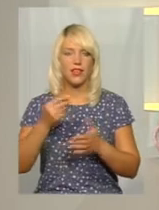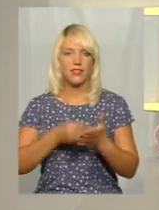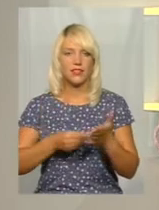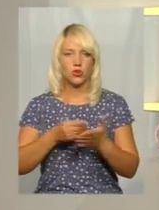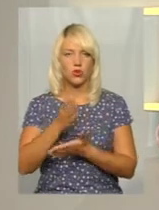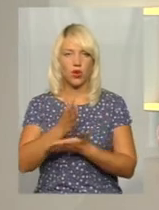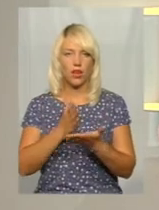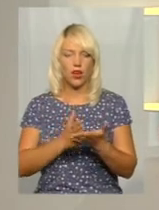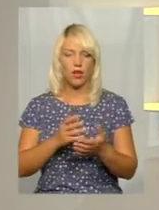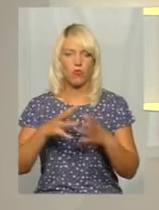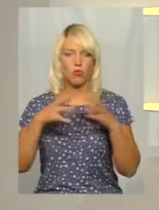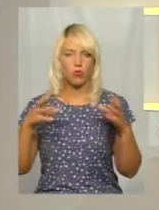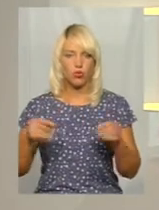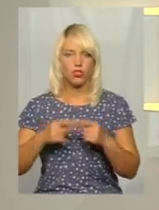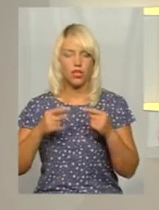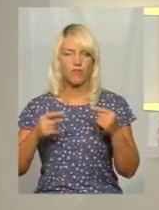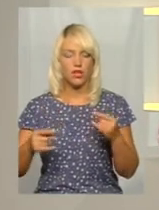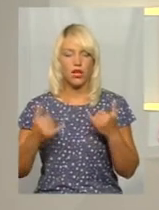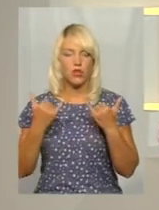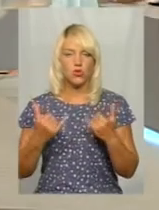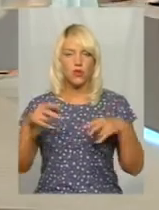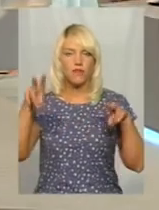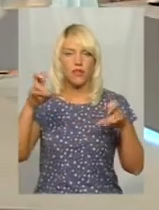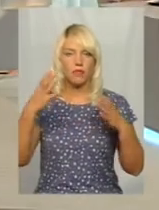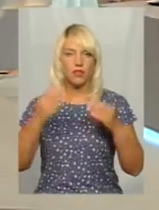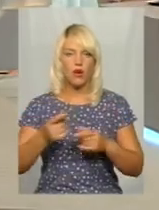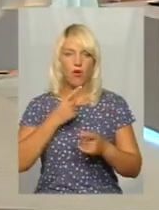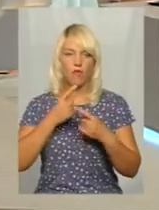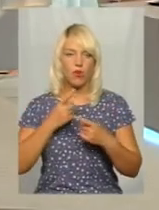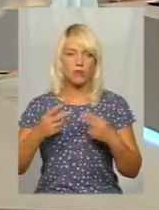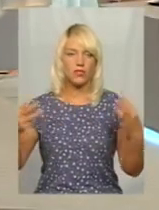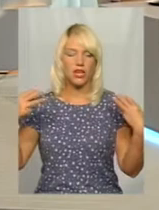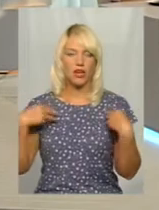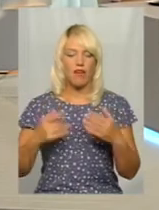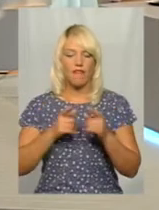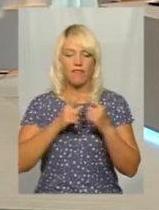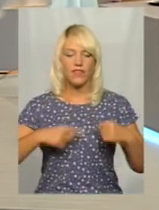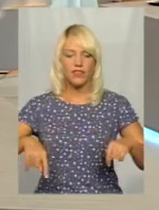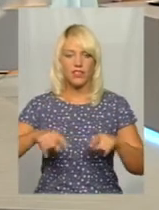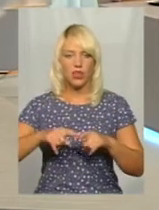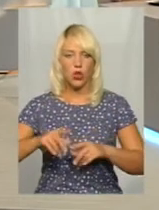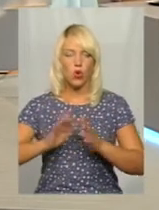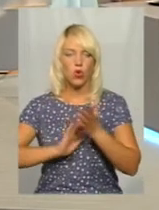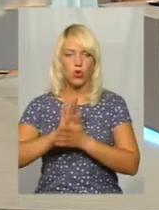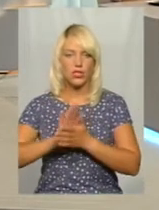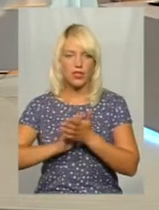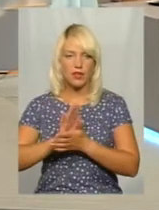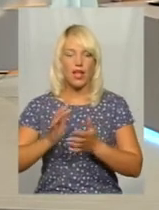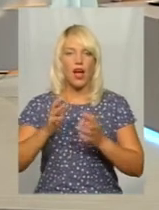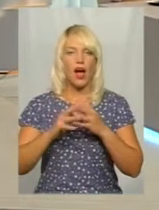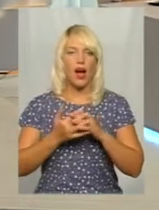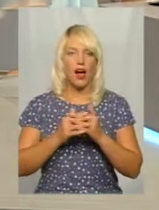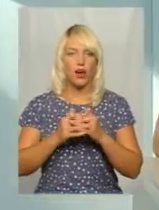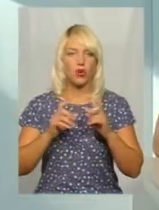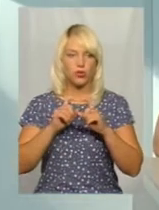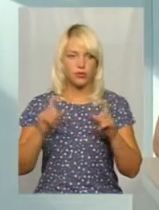виробів? Про це нині у темі дня спілкуємось з начальником відділу рослинництва Департаменту агропромислового розвитку обласної державної адміністрації